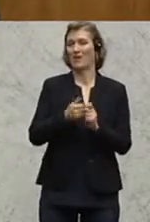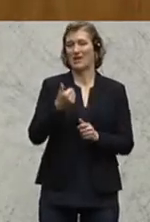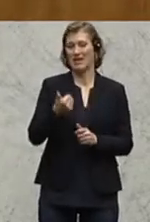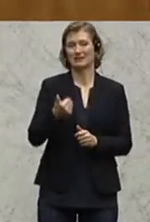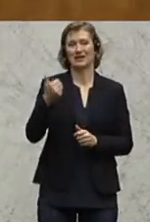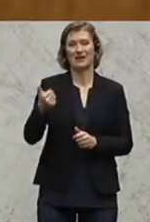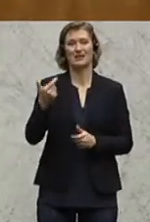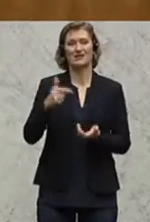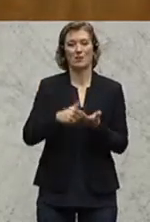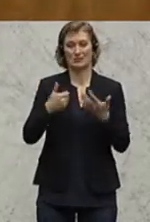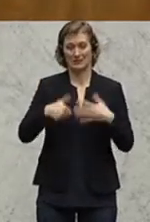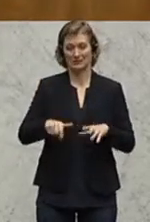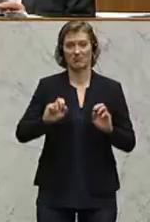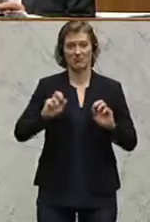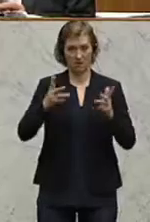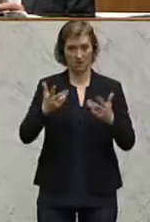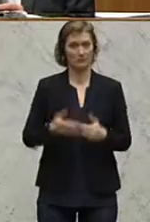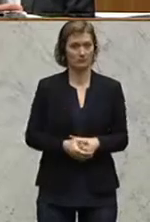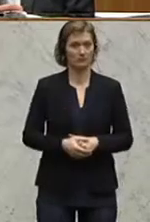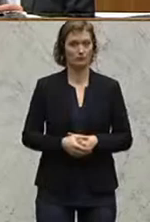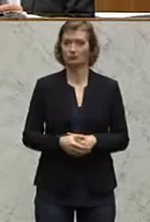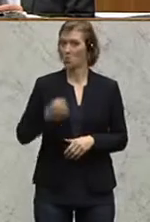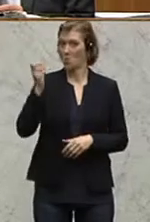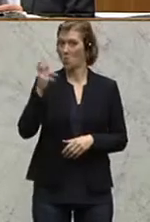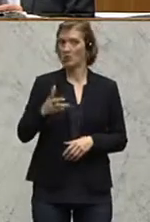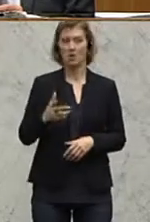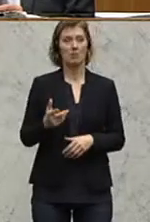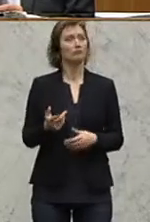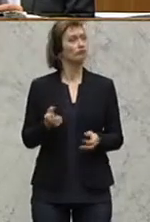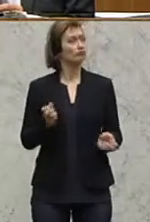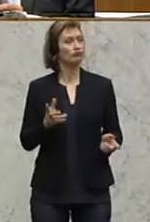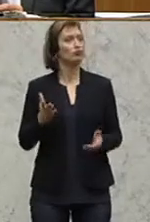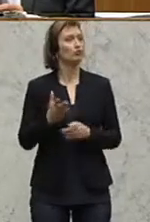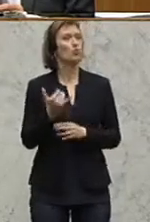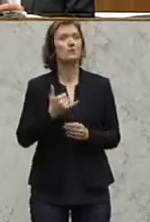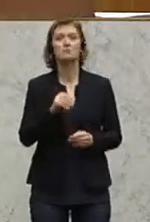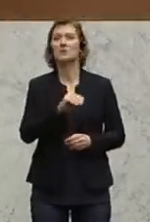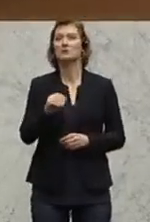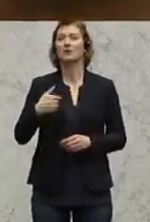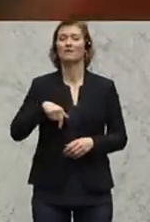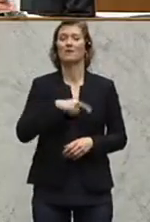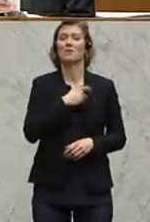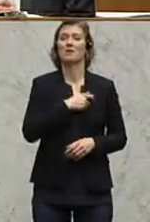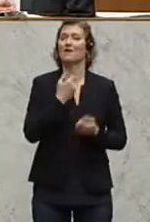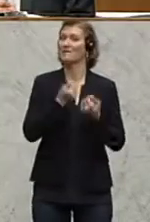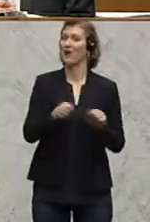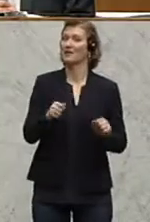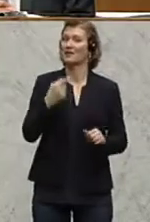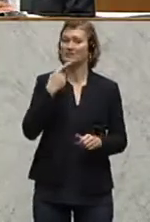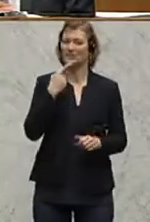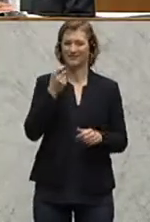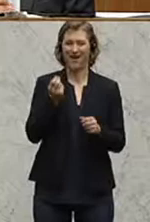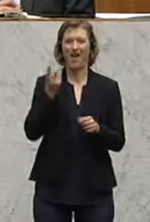.2016 in Kraft tritt. Die ist in Ordnung. Soweit in Ordnung, weil wir immer schon seit Jahren, wir Freiheitlichen fordern, dass der